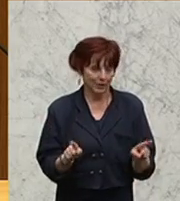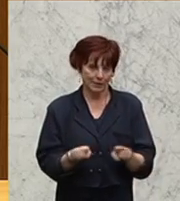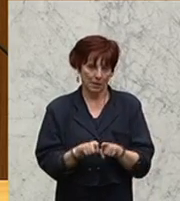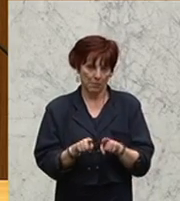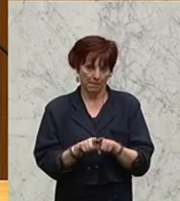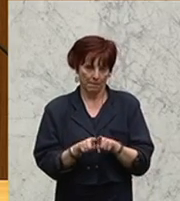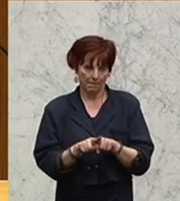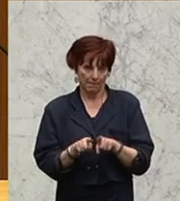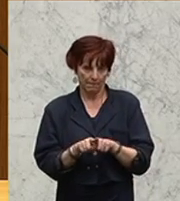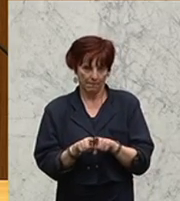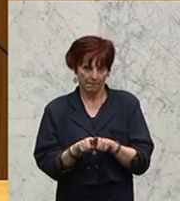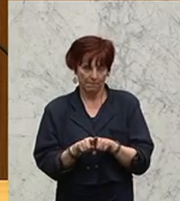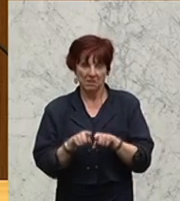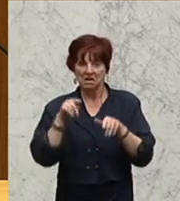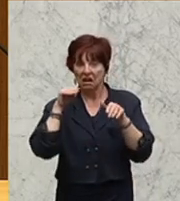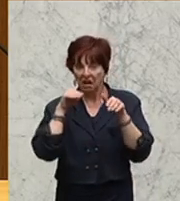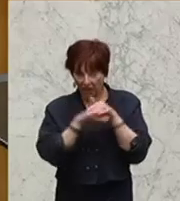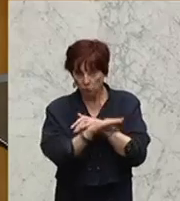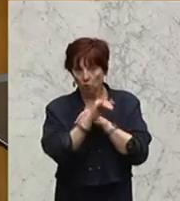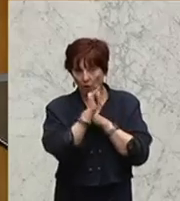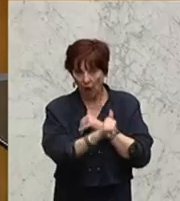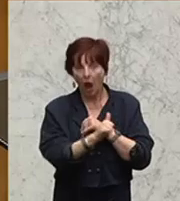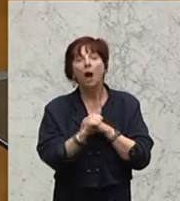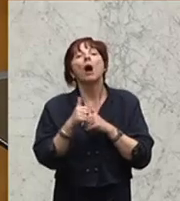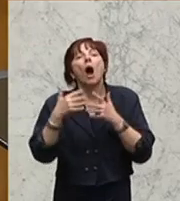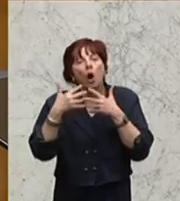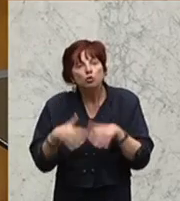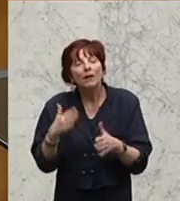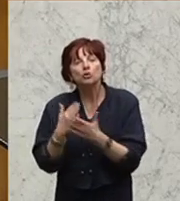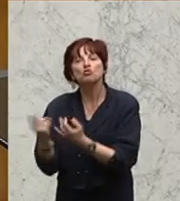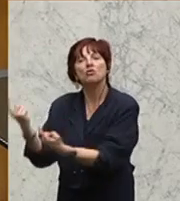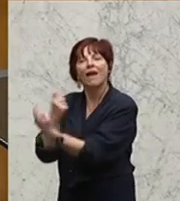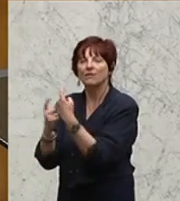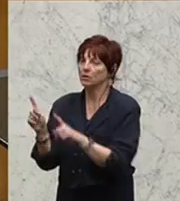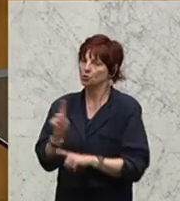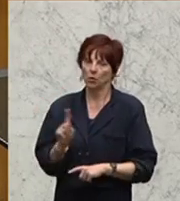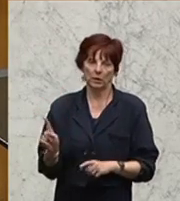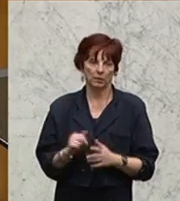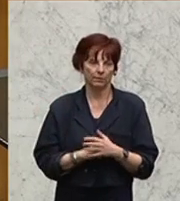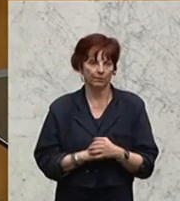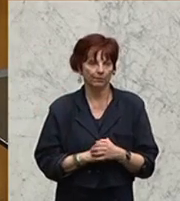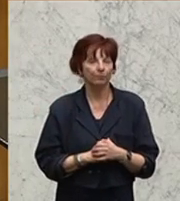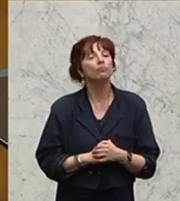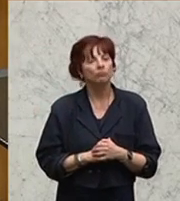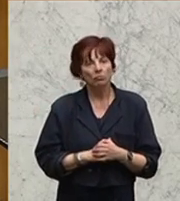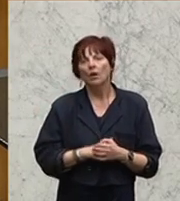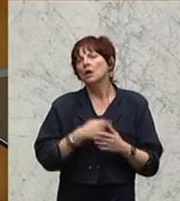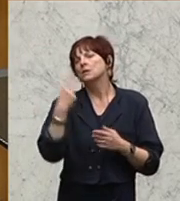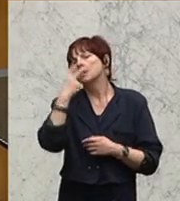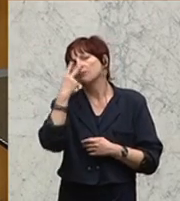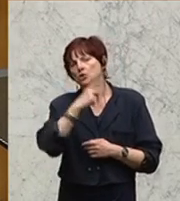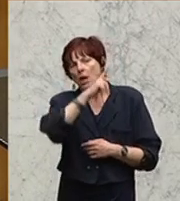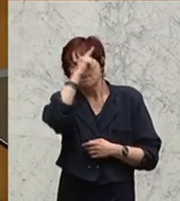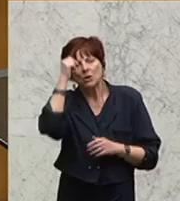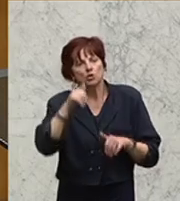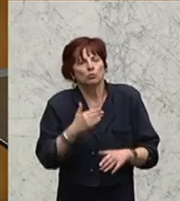humanitäres Gebot, die Menschen aus der Seenot